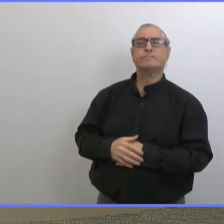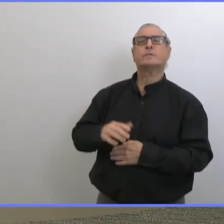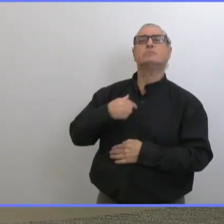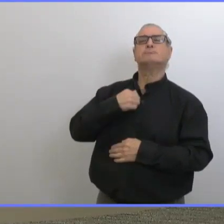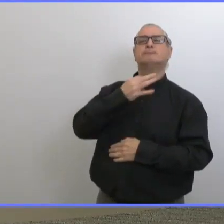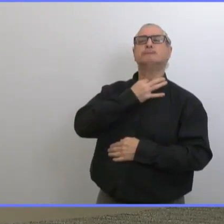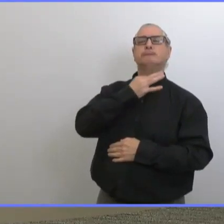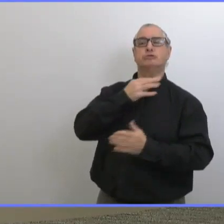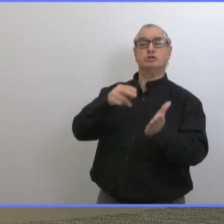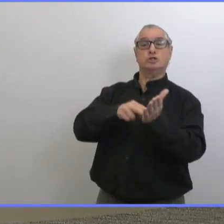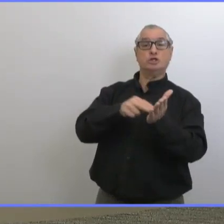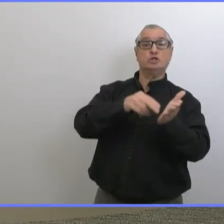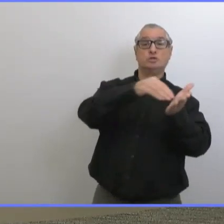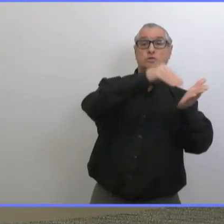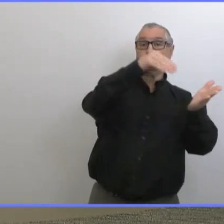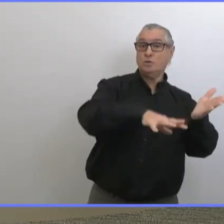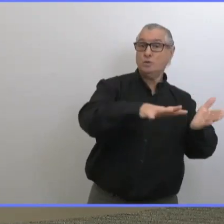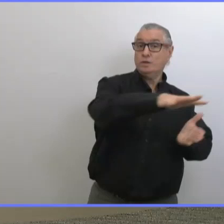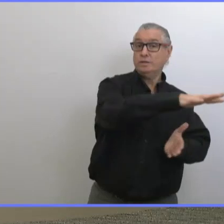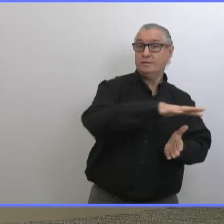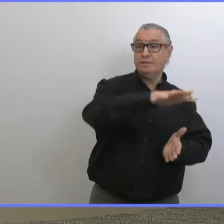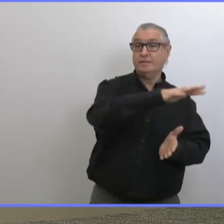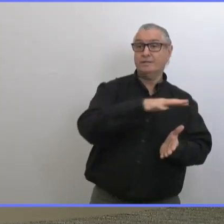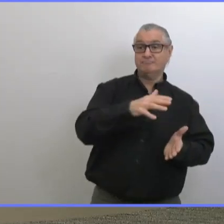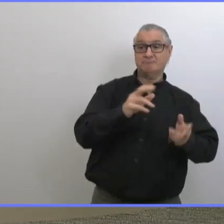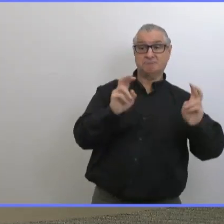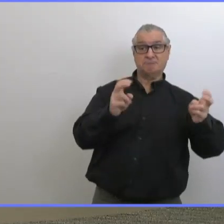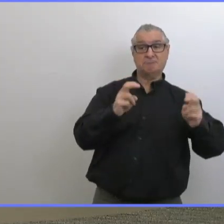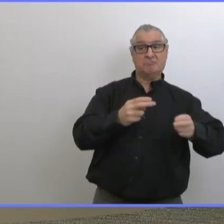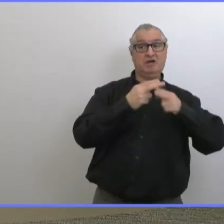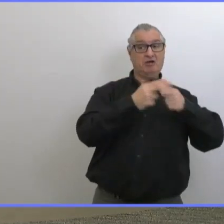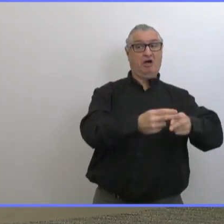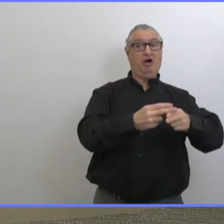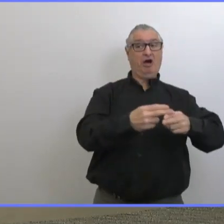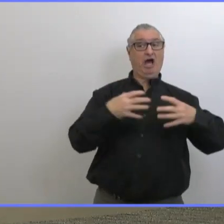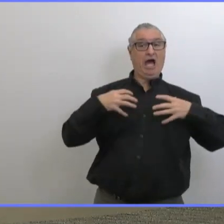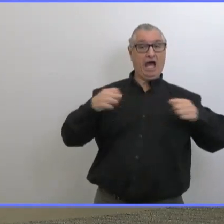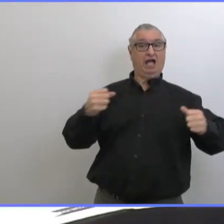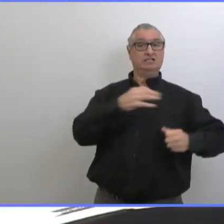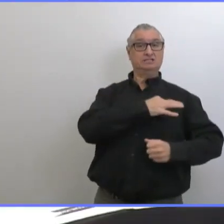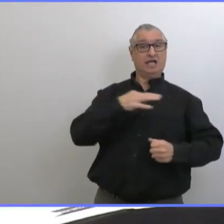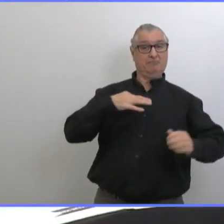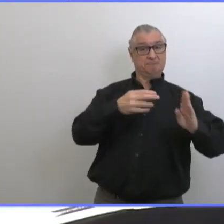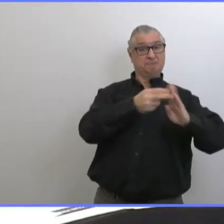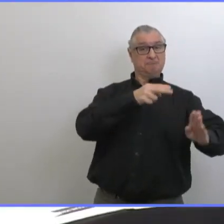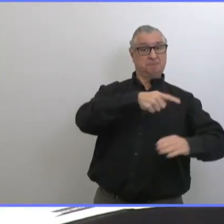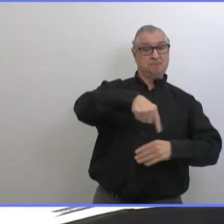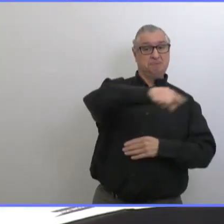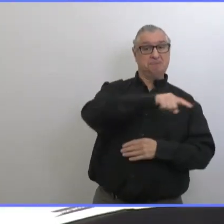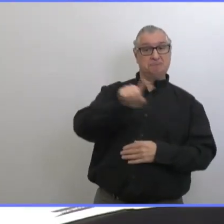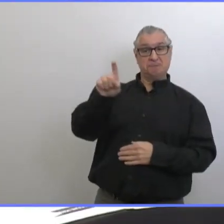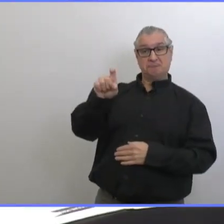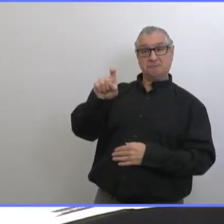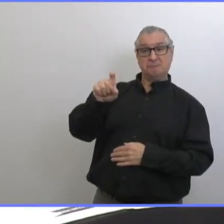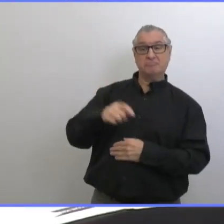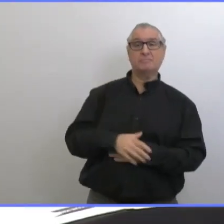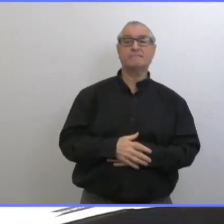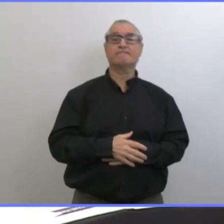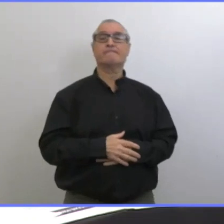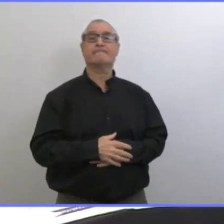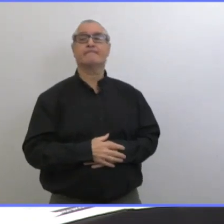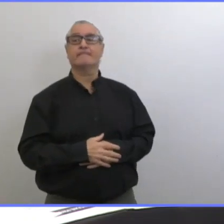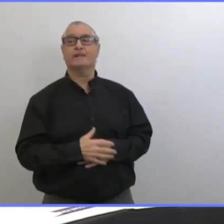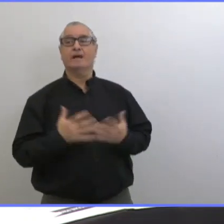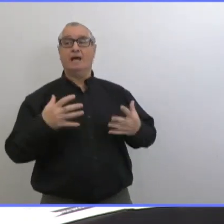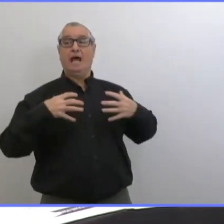si les élèves infirmiers et les élèves en soins de santé vont tomber dans la catégorie des travailleurs de santé généralement